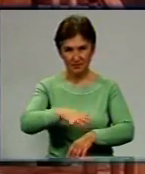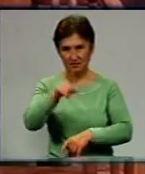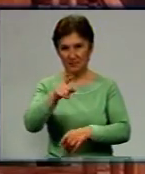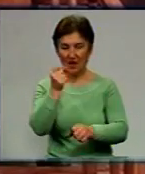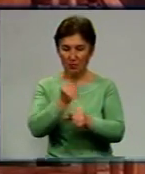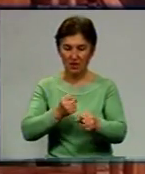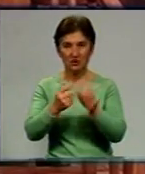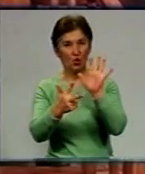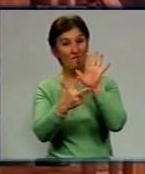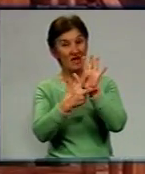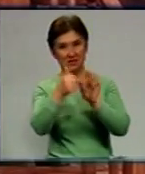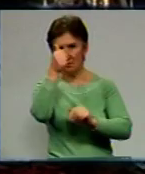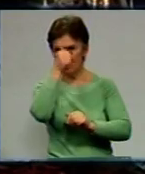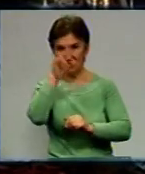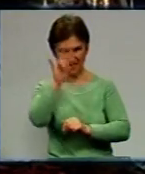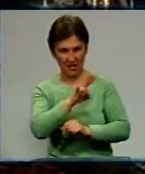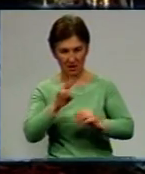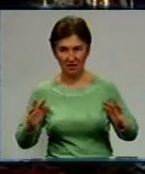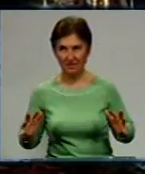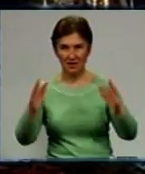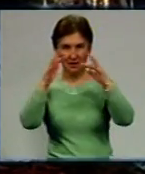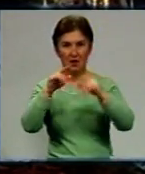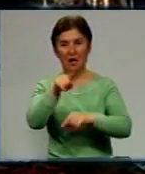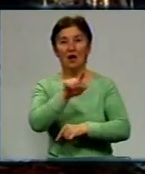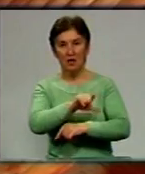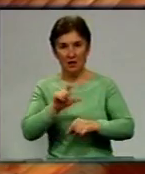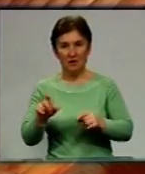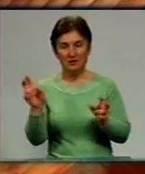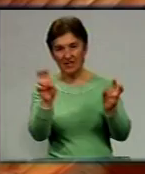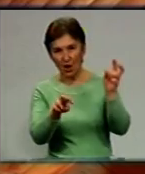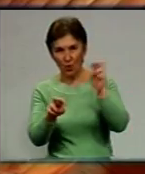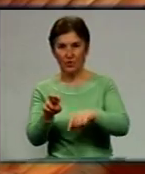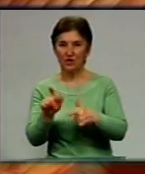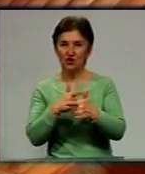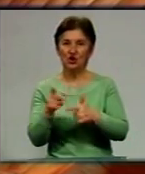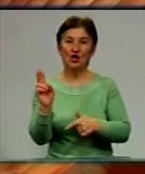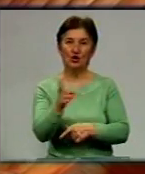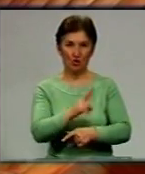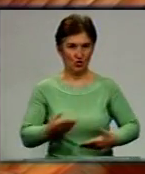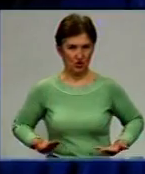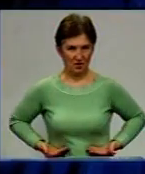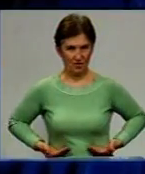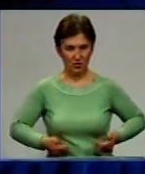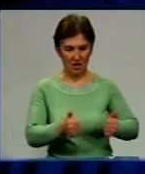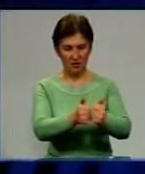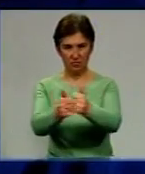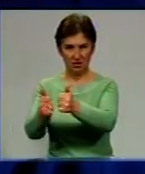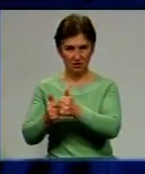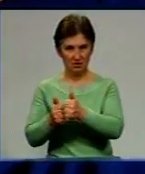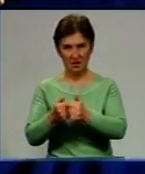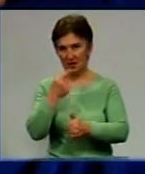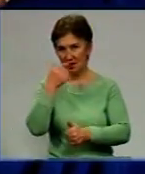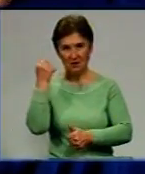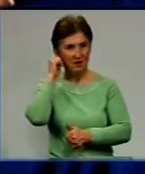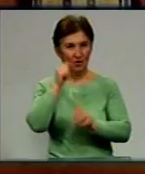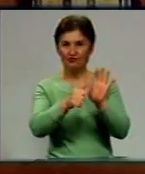працює вже 8 місяців. Щодня сюди заходять пацієнти лікарні, їх рідні, чи ті, хто живе неподалік. Минулих вихідних тут вінчали 60